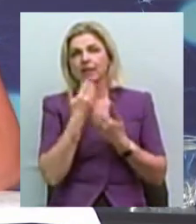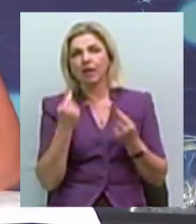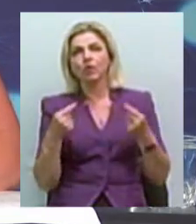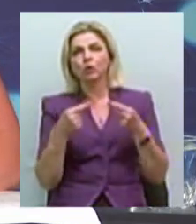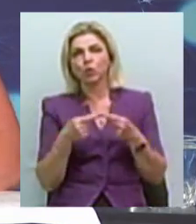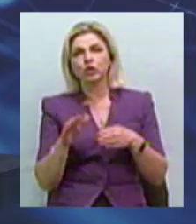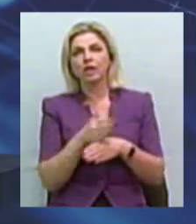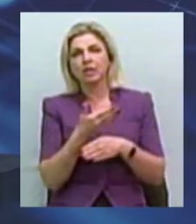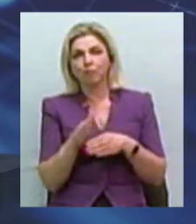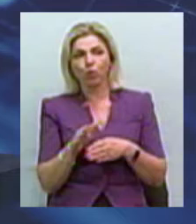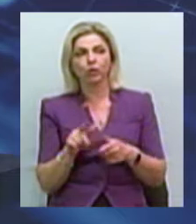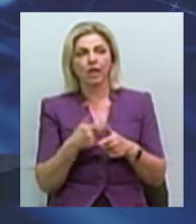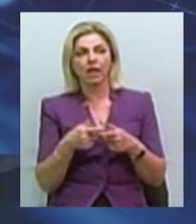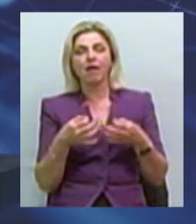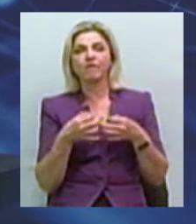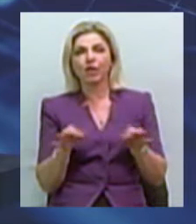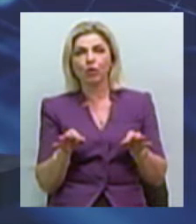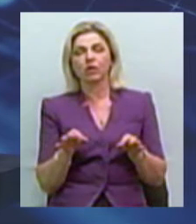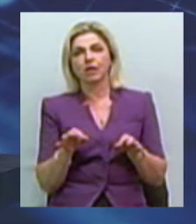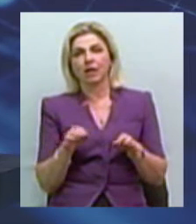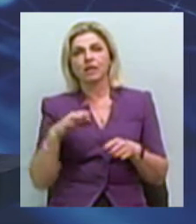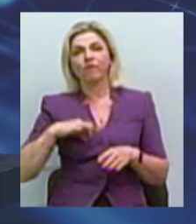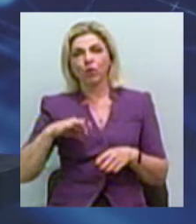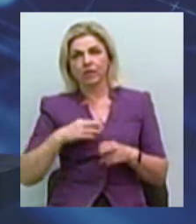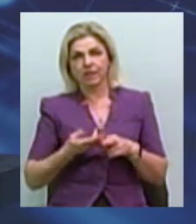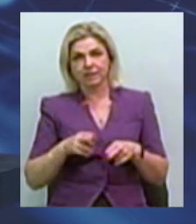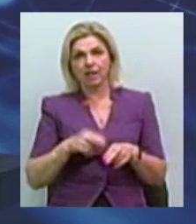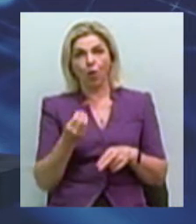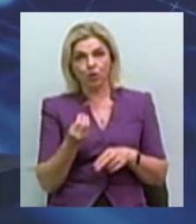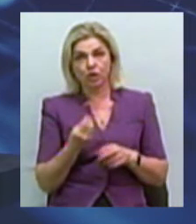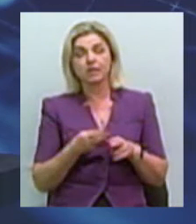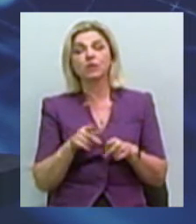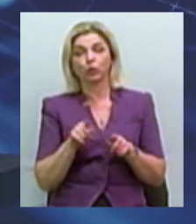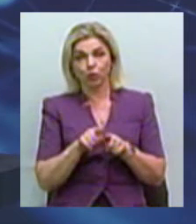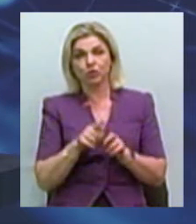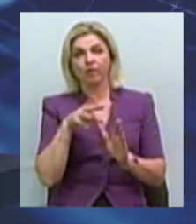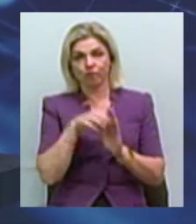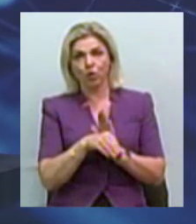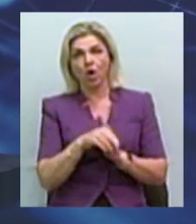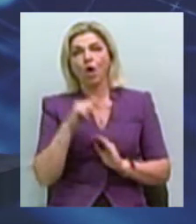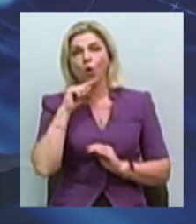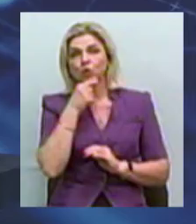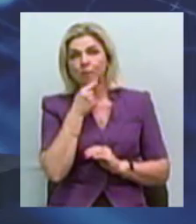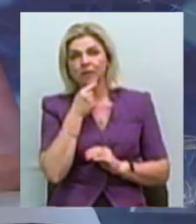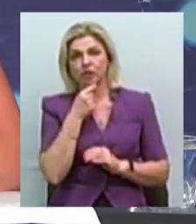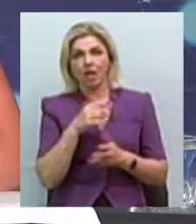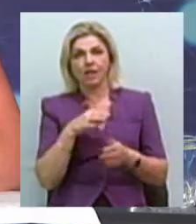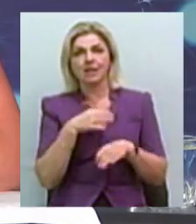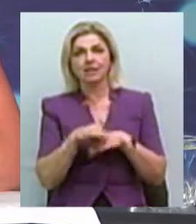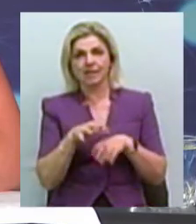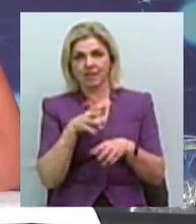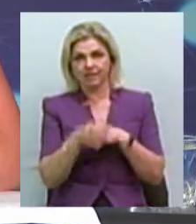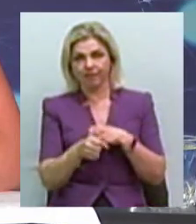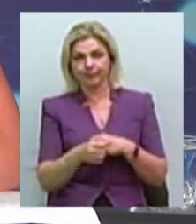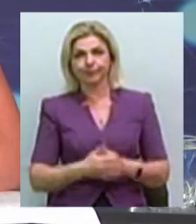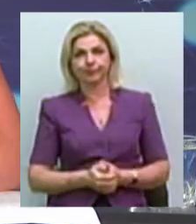розподілу, або якось такого вільного демократичного керснання цих коштів, то, звичайно, це також можна віднести до економічного насилля.